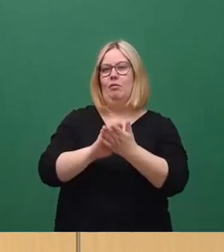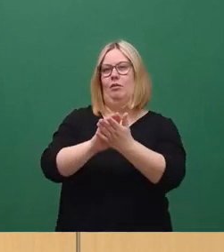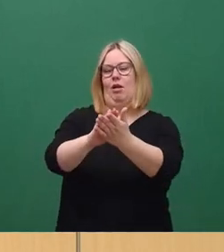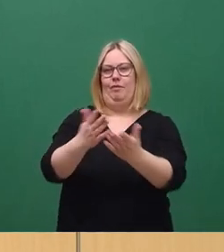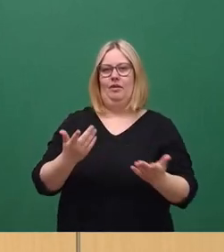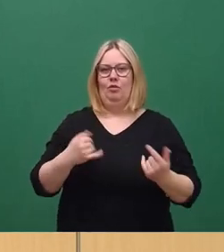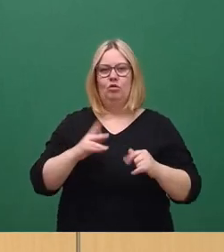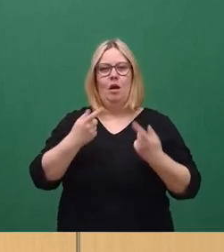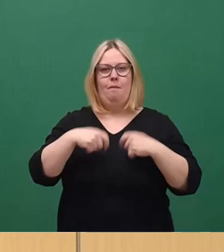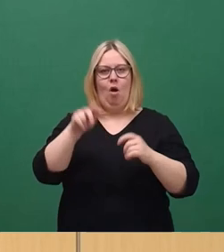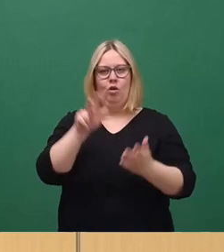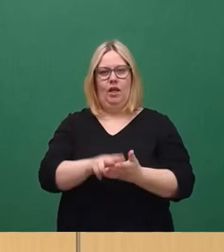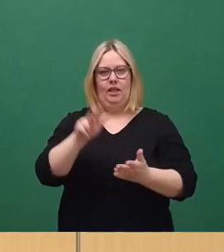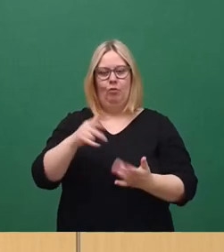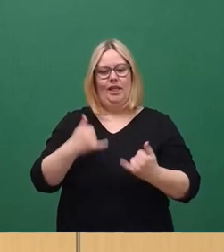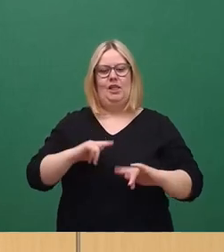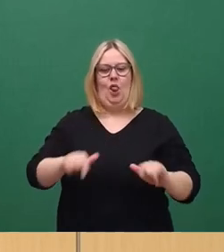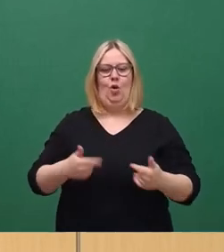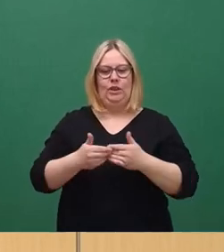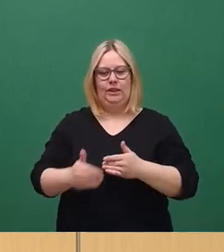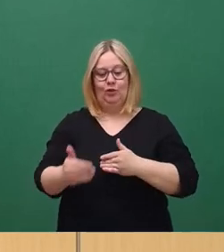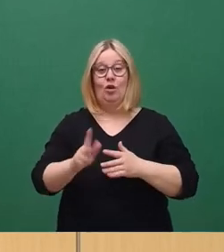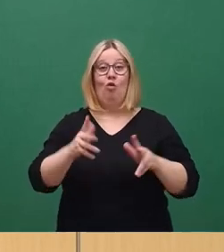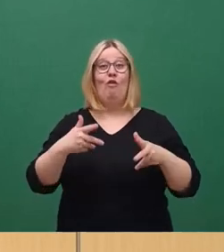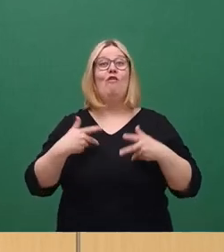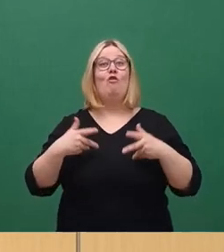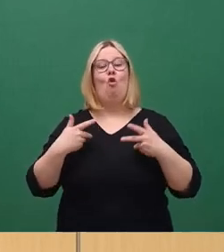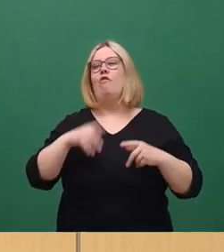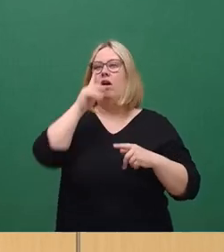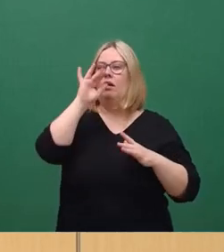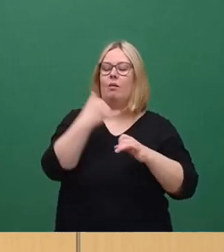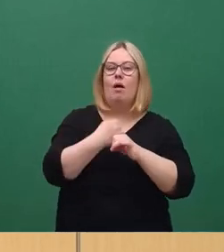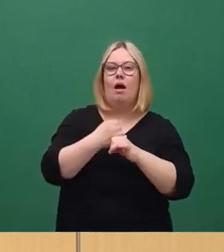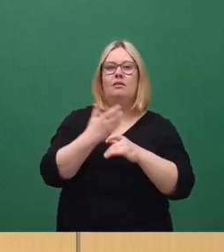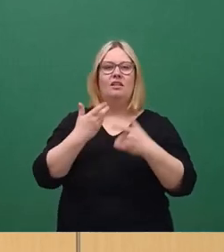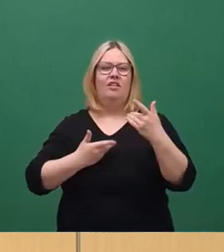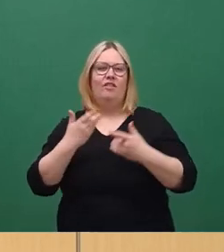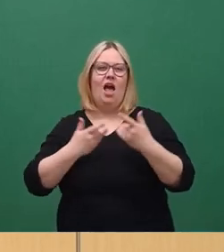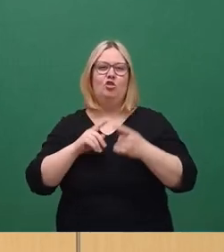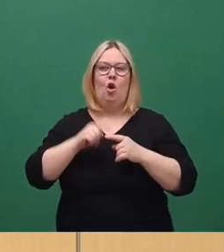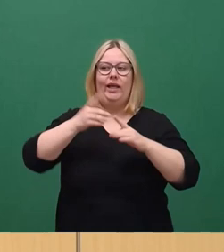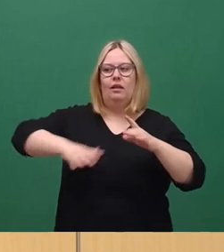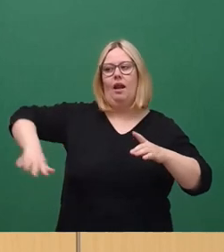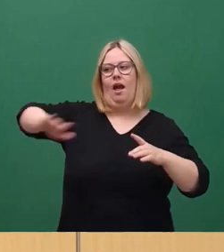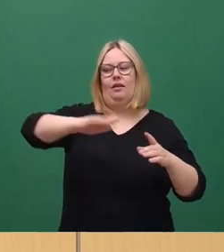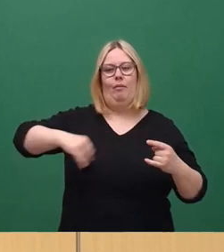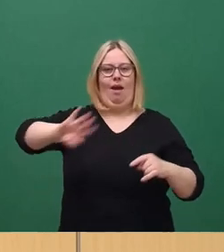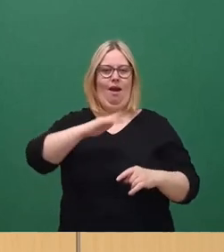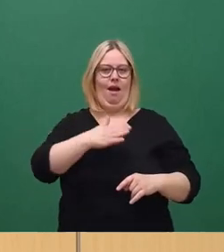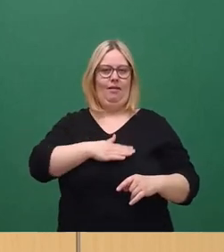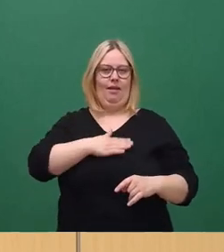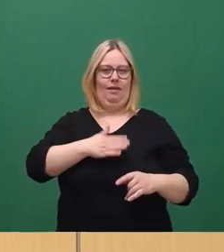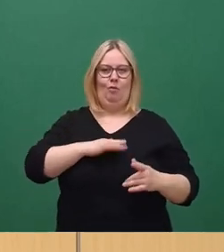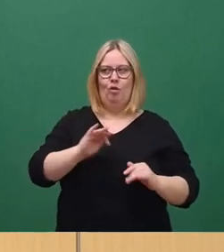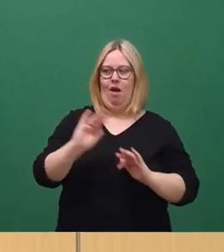Wenn man in die Baugenehmigung ist, ist es gerade im Gange. Und da freut man sich natürlich, wenn man so etwas macht, dass vielleicht das Hinterland dann attraktiver wird, denn wenn das einfach nur so